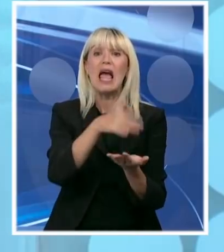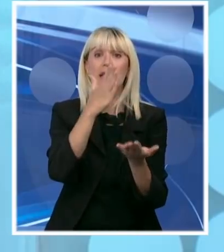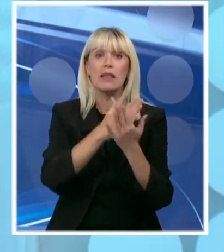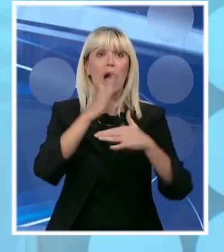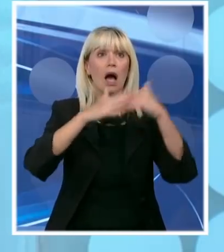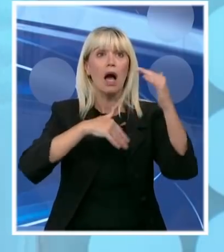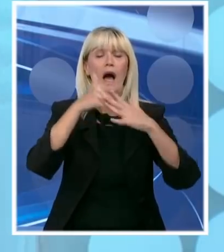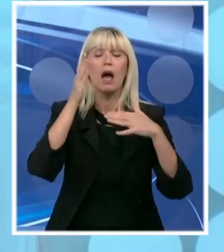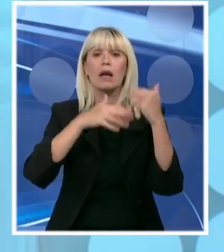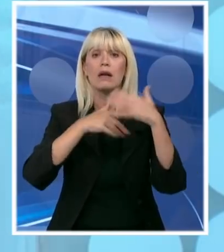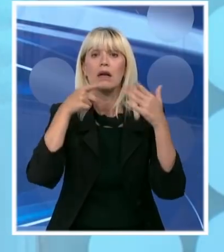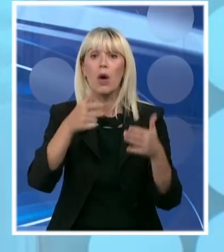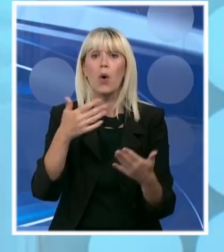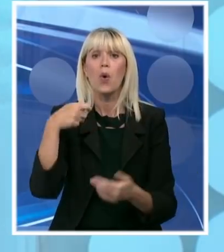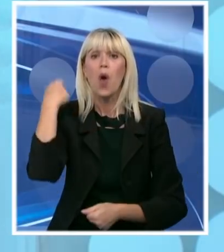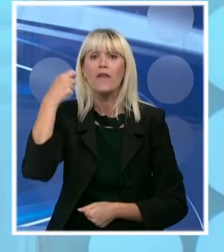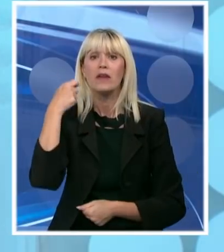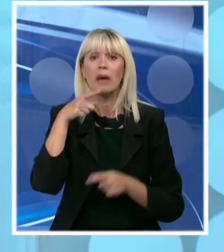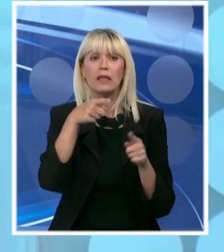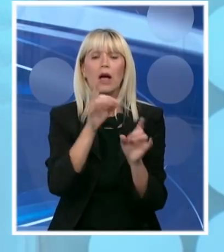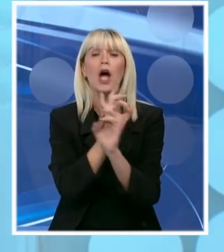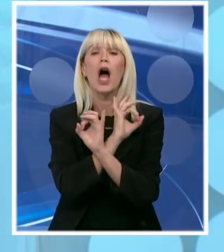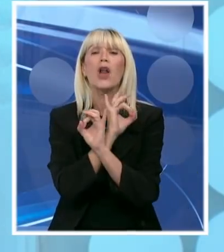ekster nisu zakucali 70 godina.